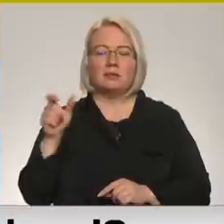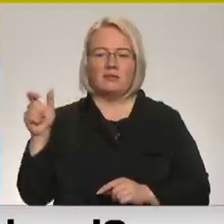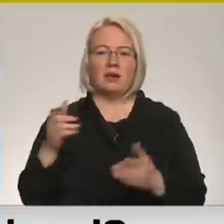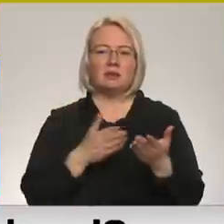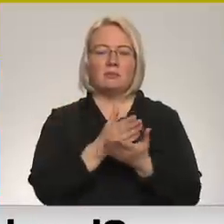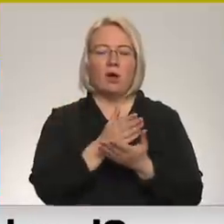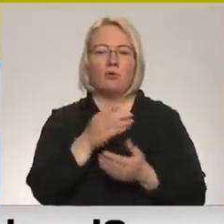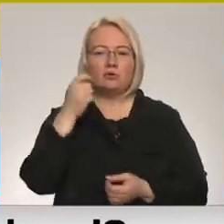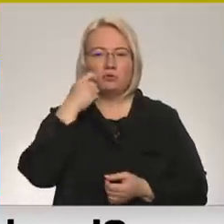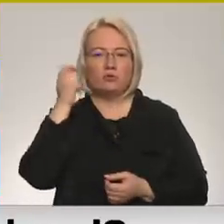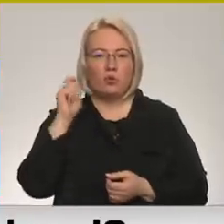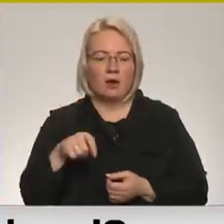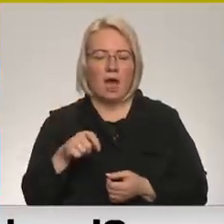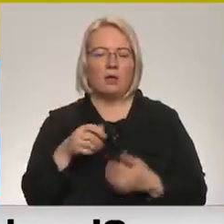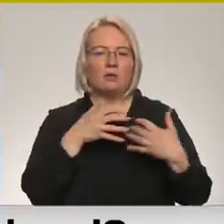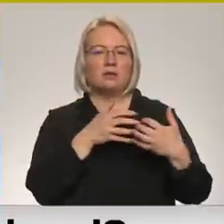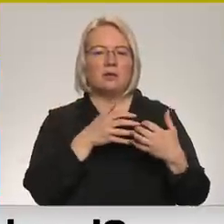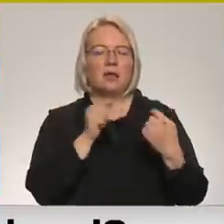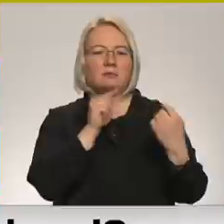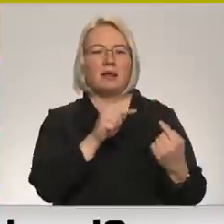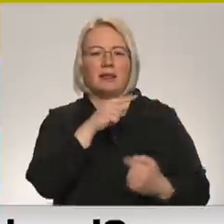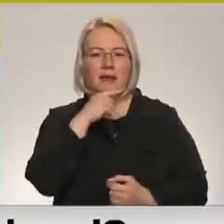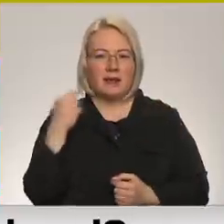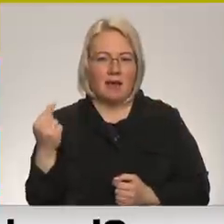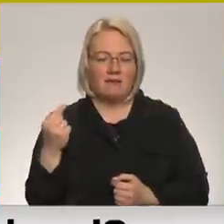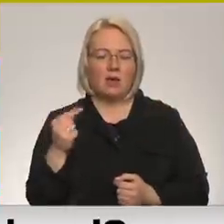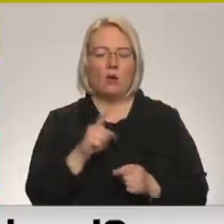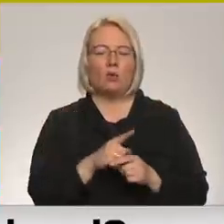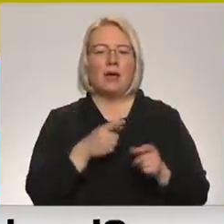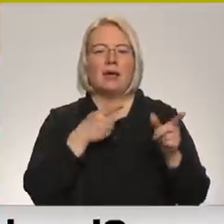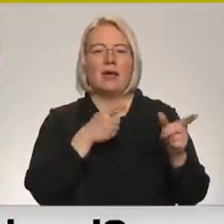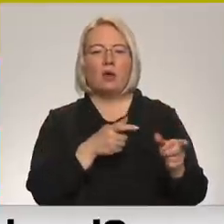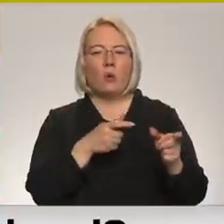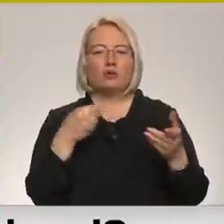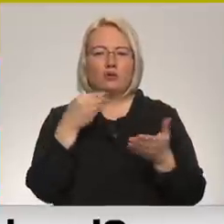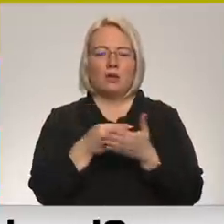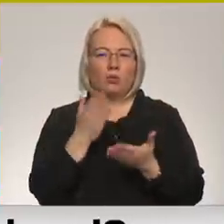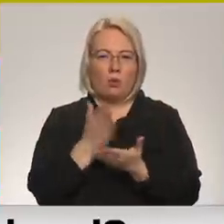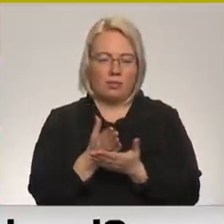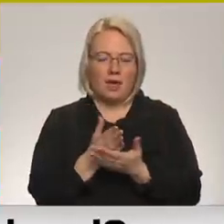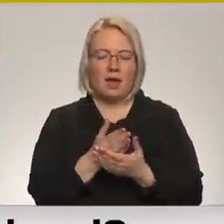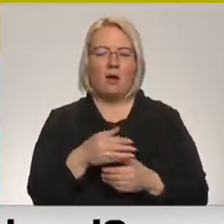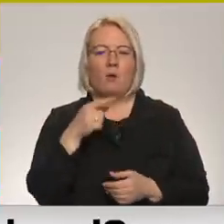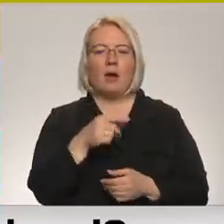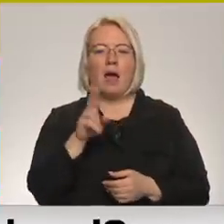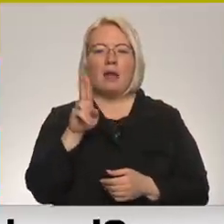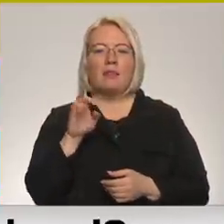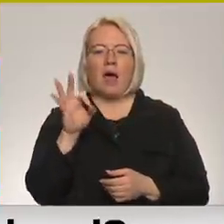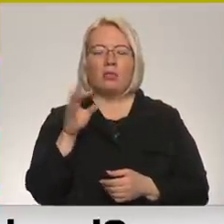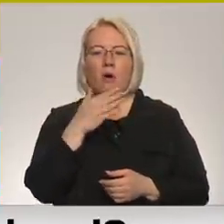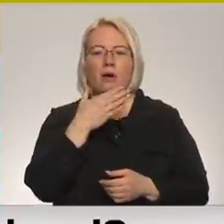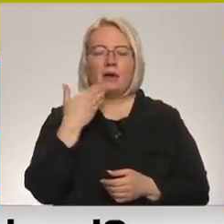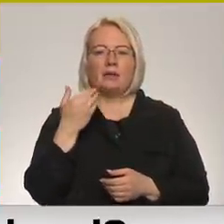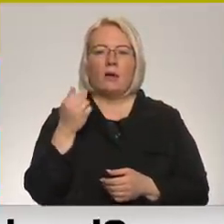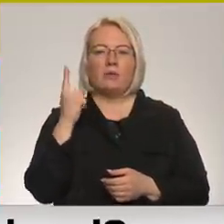karot pret Krieviju. ieroķi piegādas notiekās. Krievijas šo tehniski varētu traktēt arī, ka NATO jau nav tikai aizsardzības alians, NATO jau